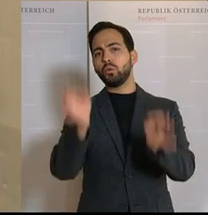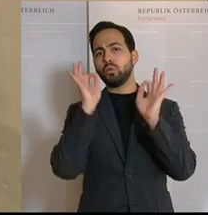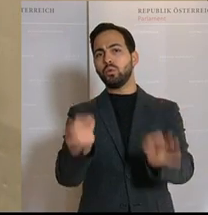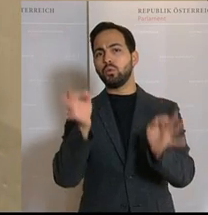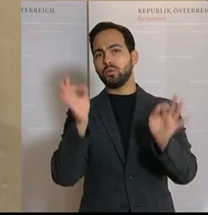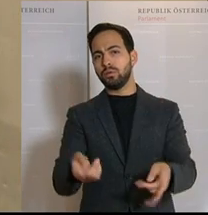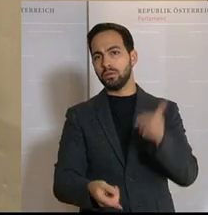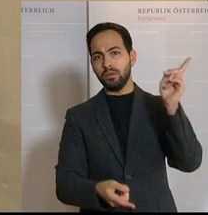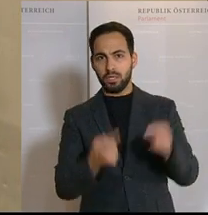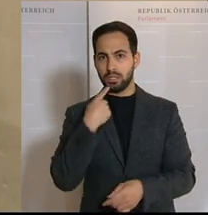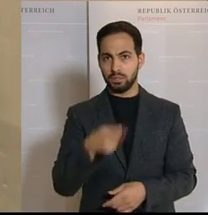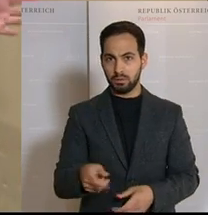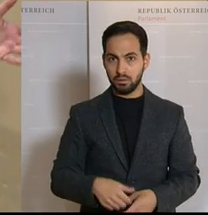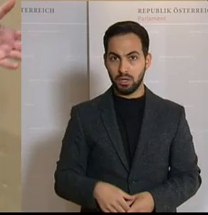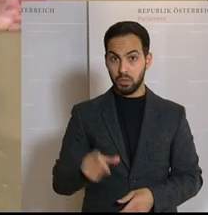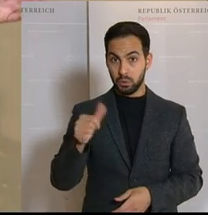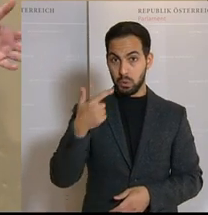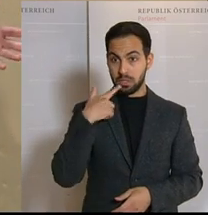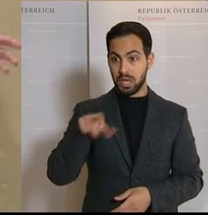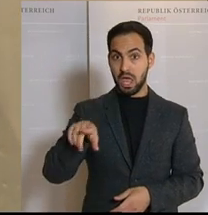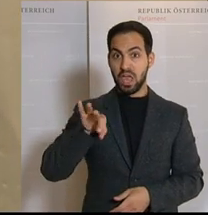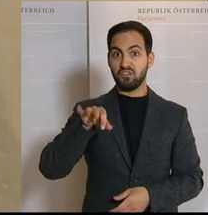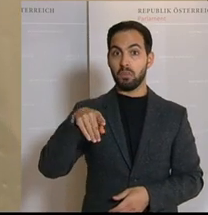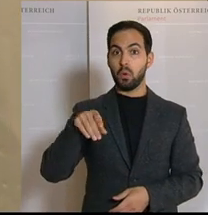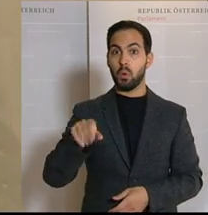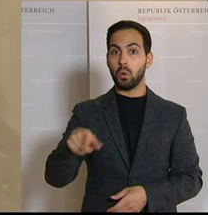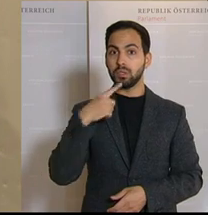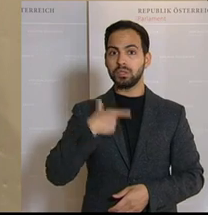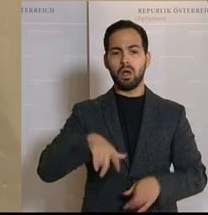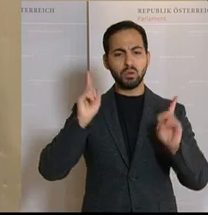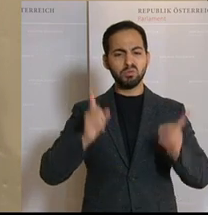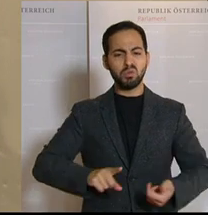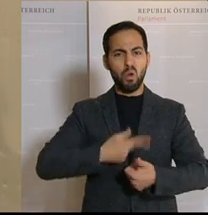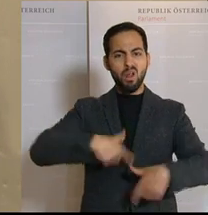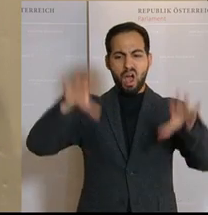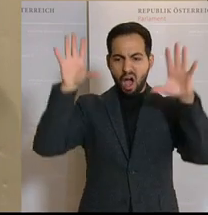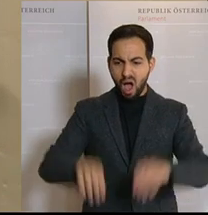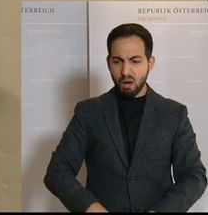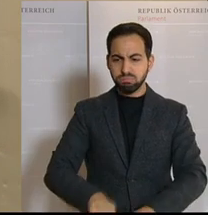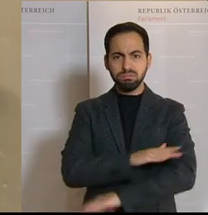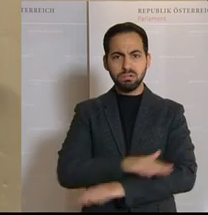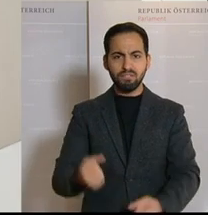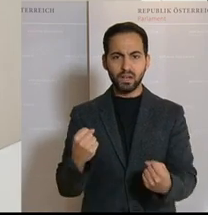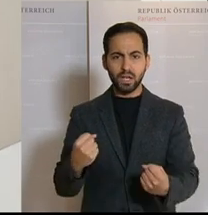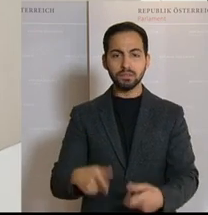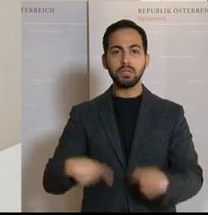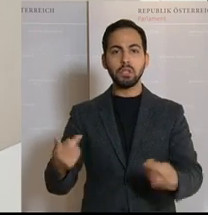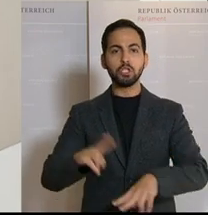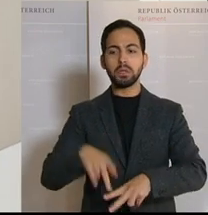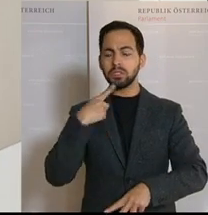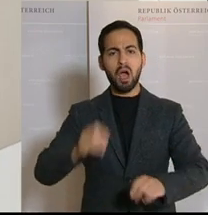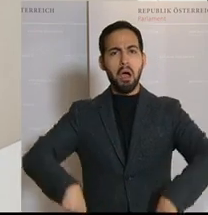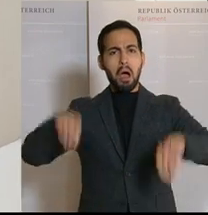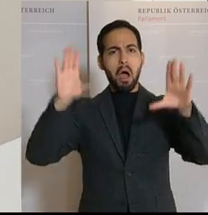aufgezeigt. Zuerst haben die Freiheitlichen gefordert, den kompletten Shutdown, dann das Modell Schweden und jetzt reden sie vom